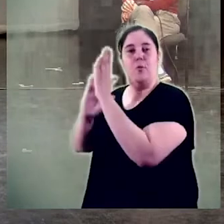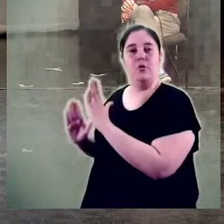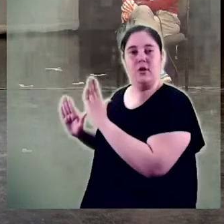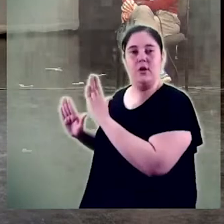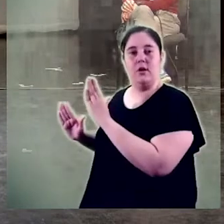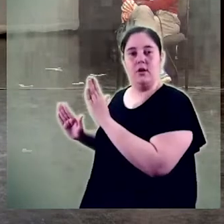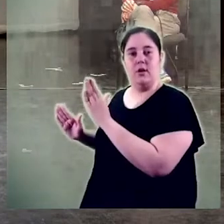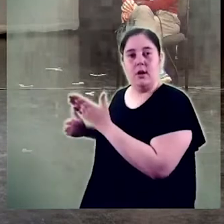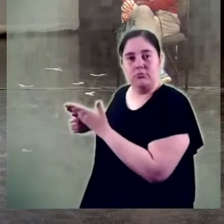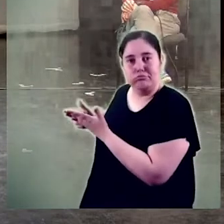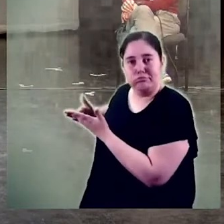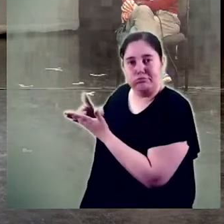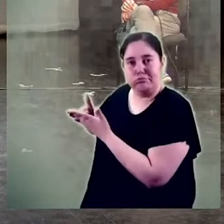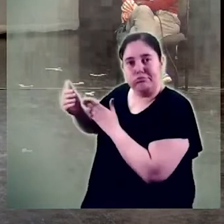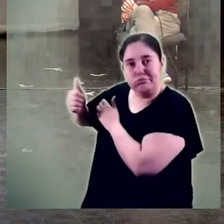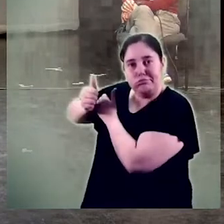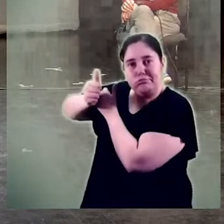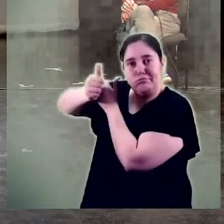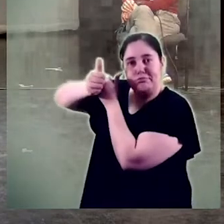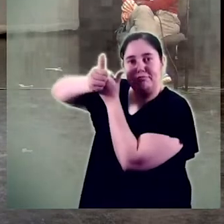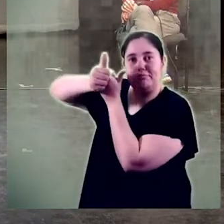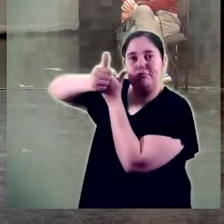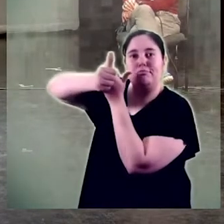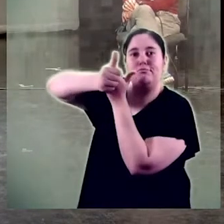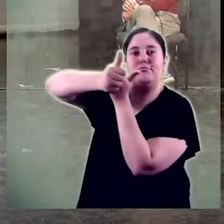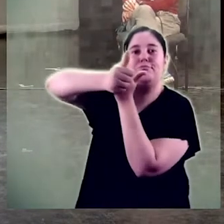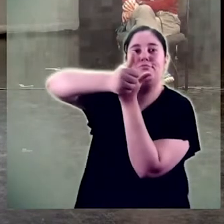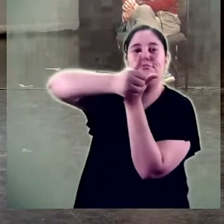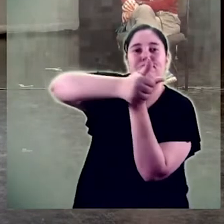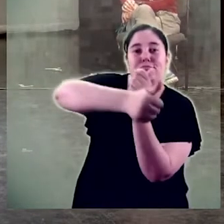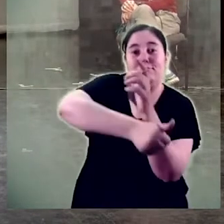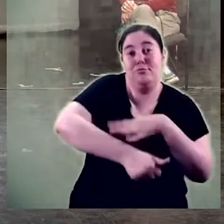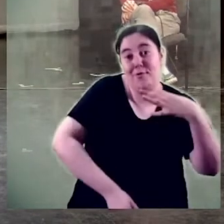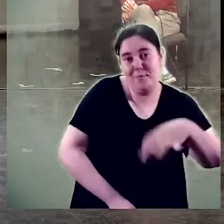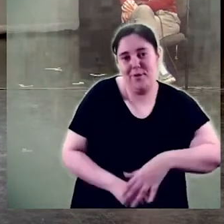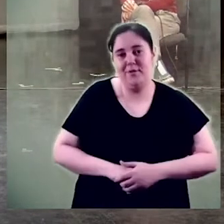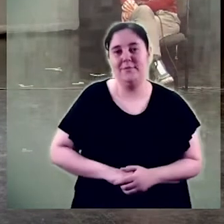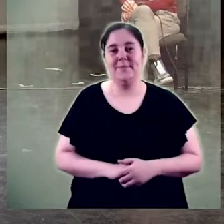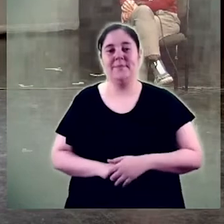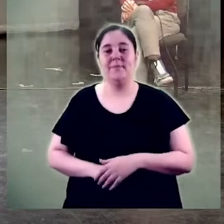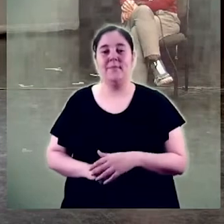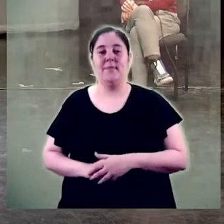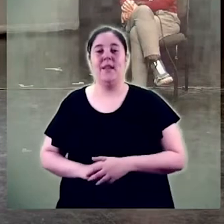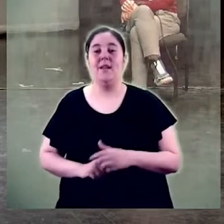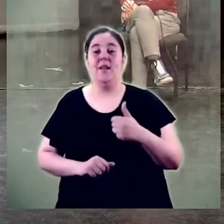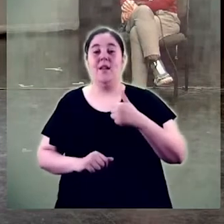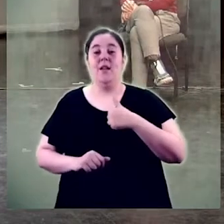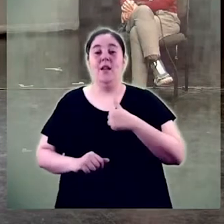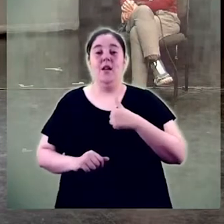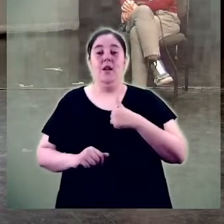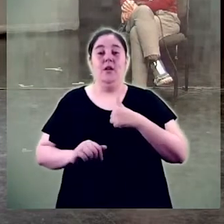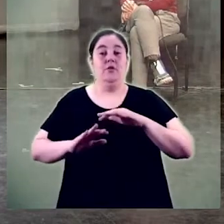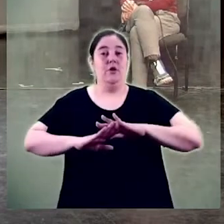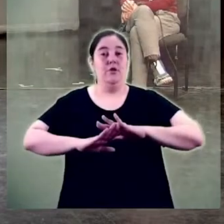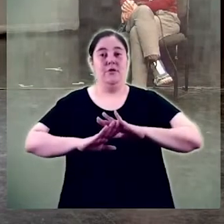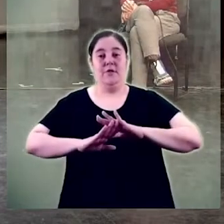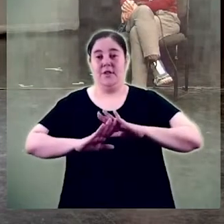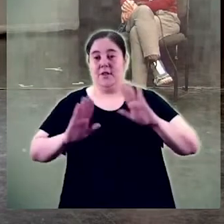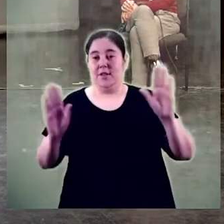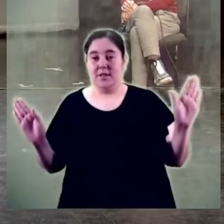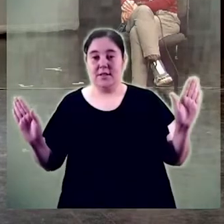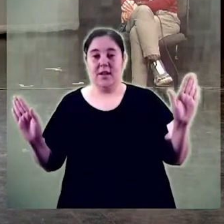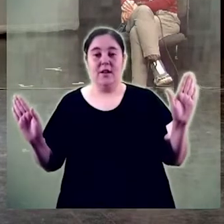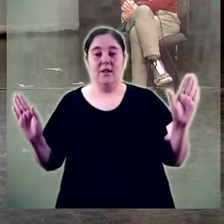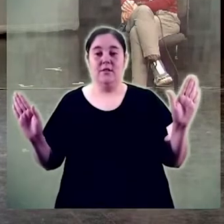i la coordinadora i tota la gent que treballa en el grau i bueno jo ja sense més res a dir ja crec